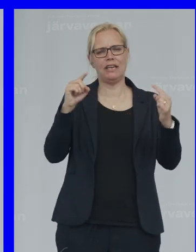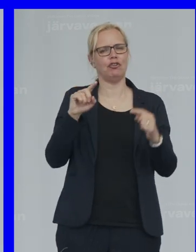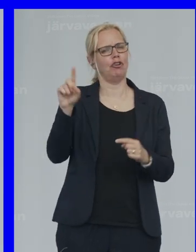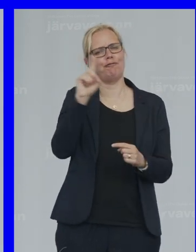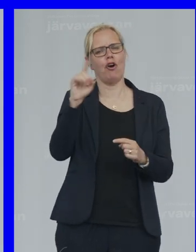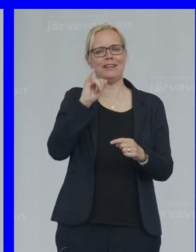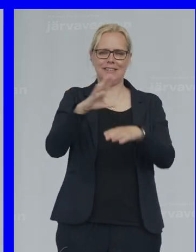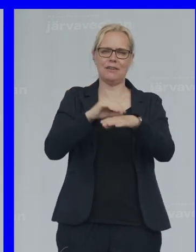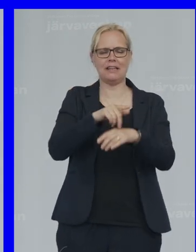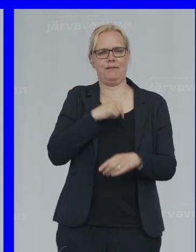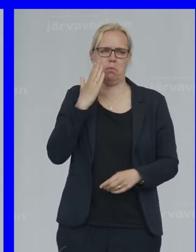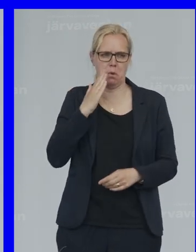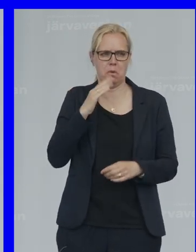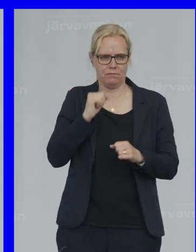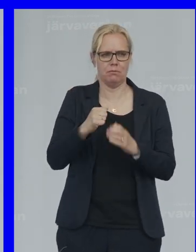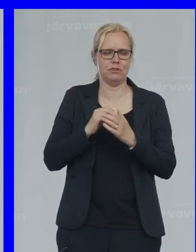landet Vi bor